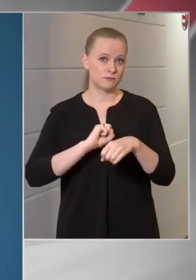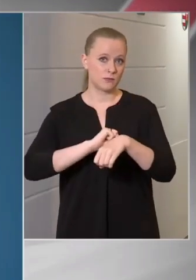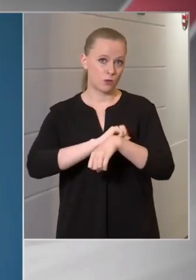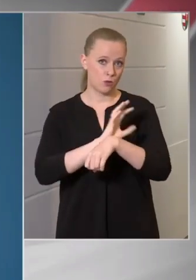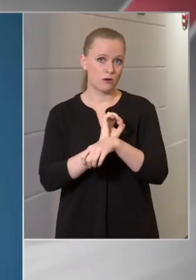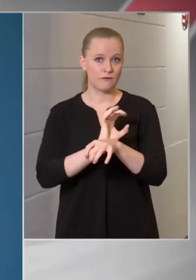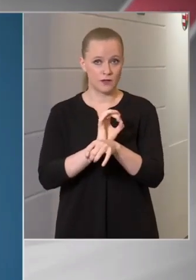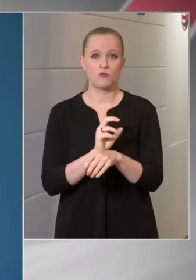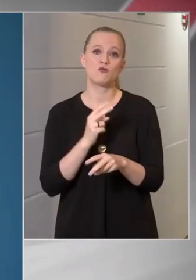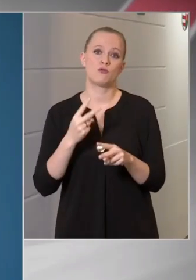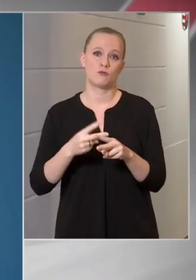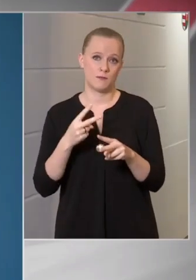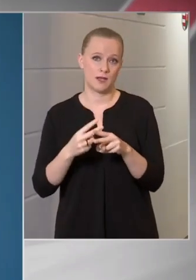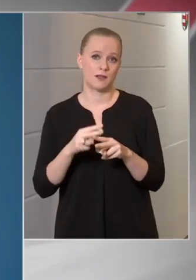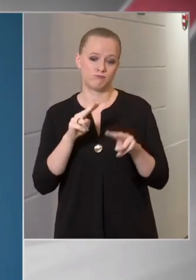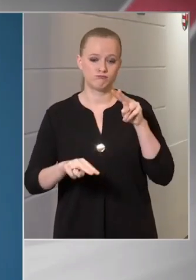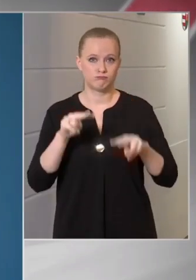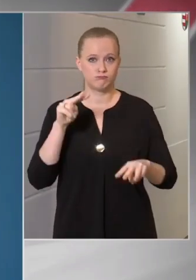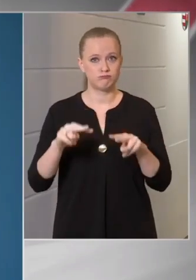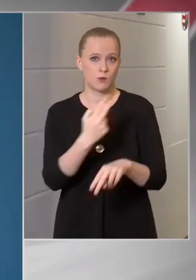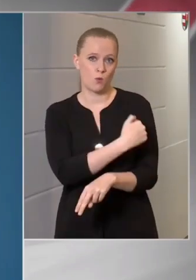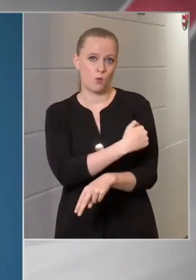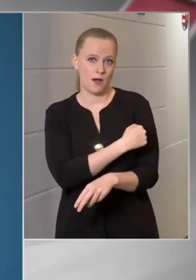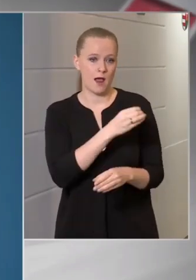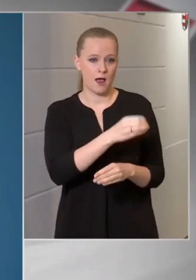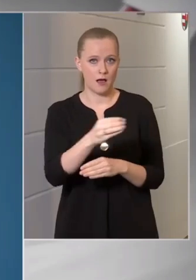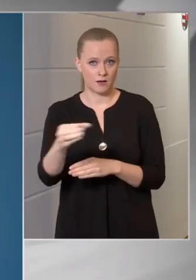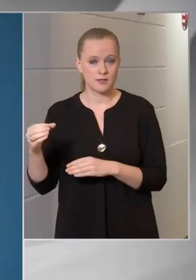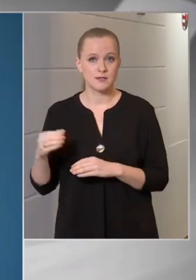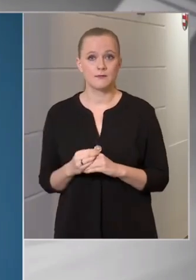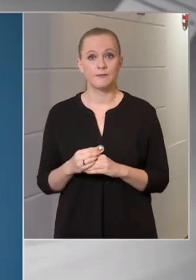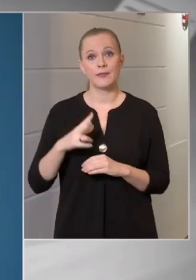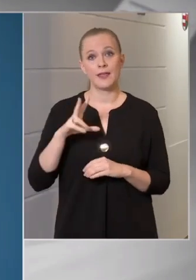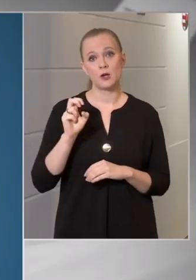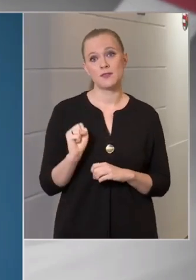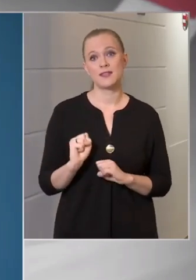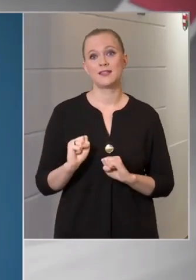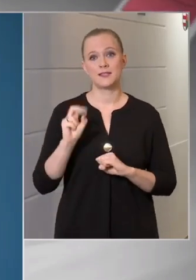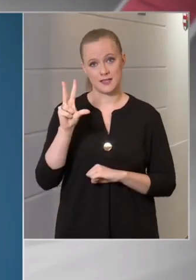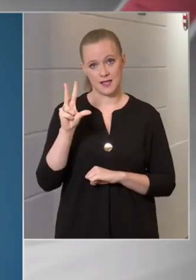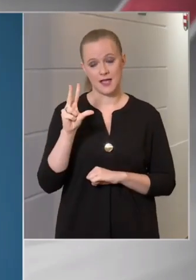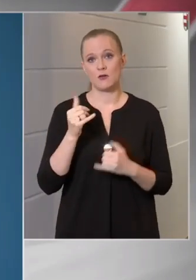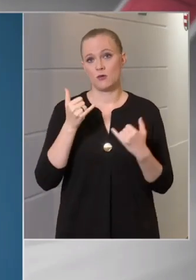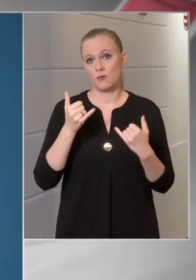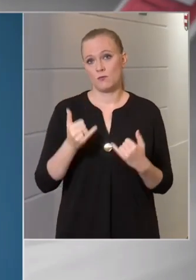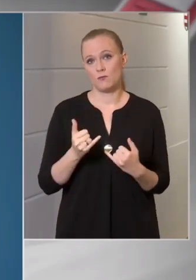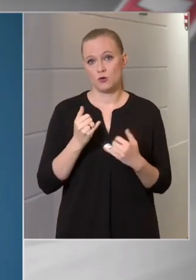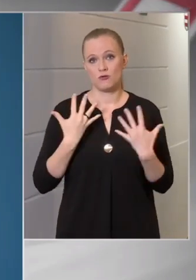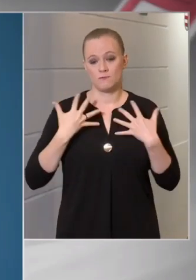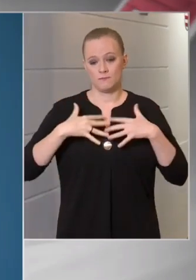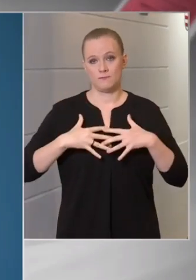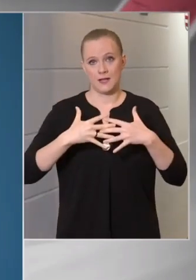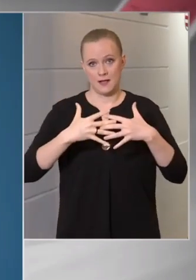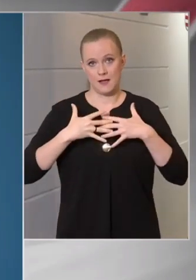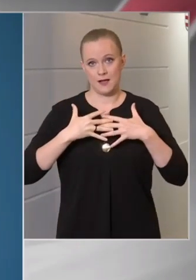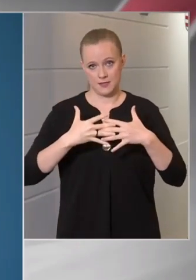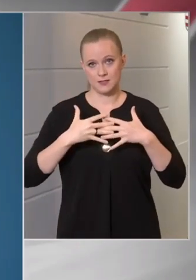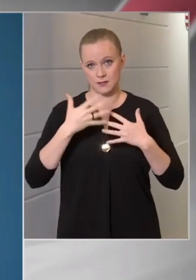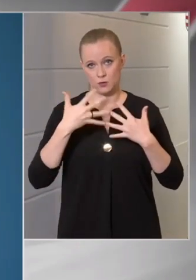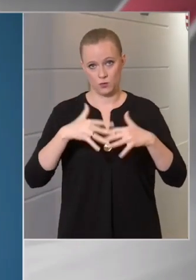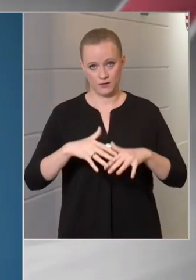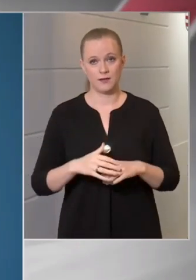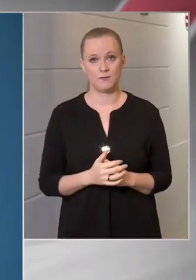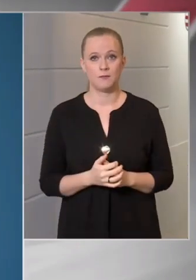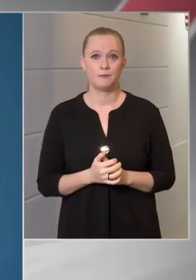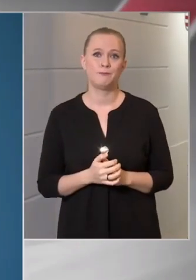ápolnak intézményeinkben, és 313-an vannak lélegeztetőgépen. Ezek a